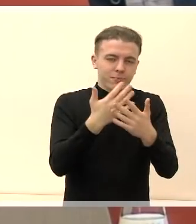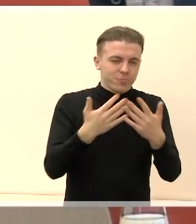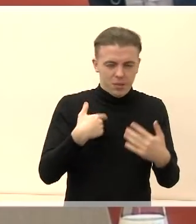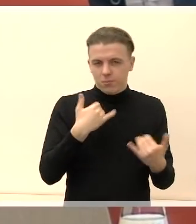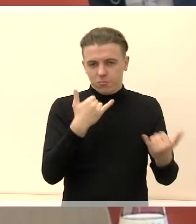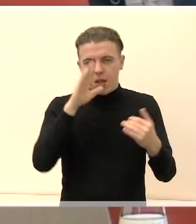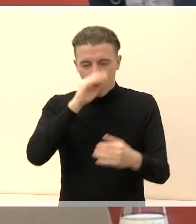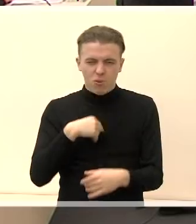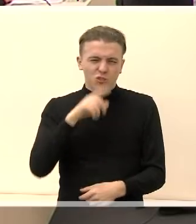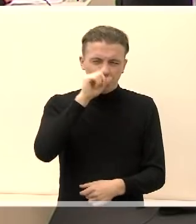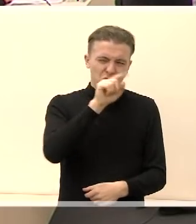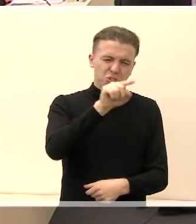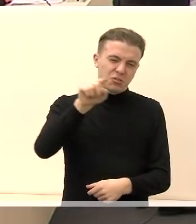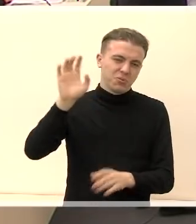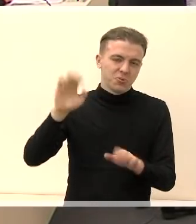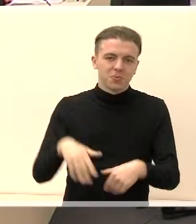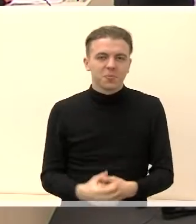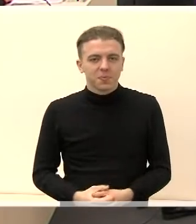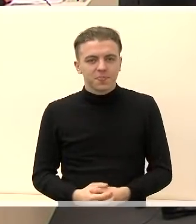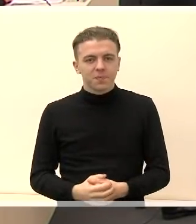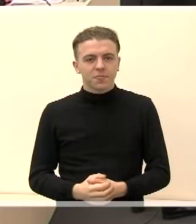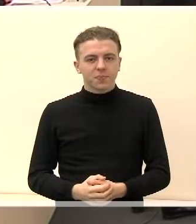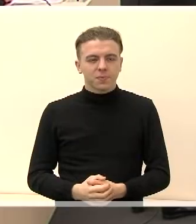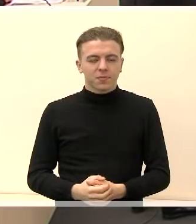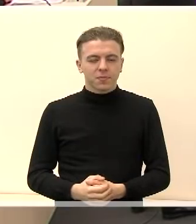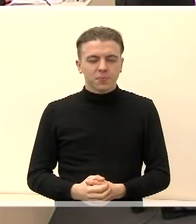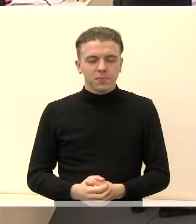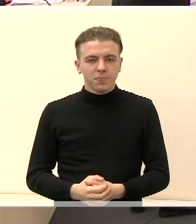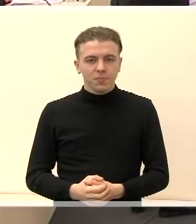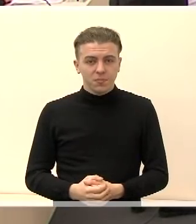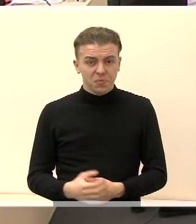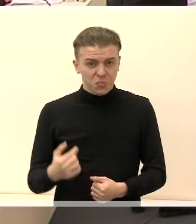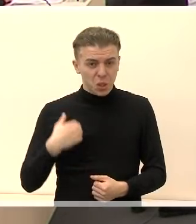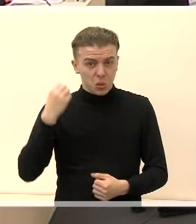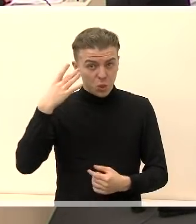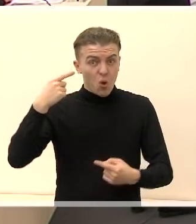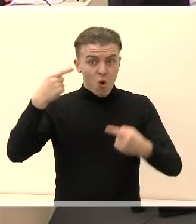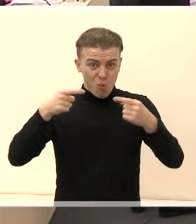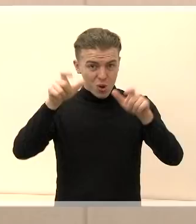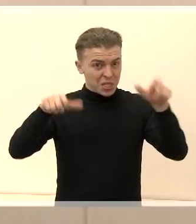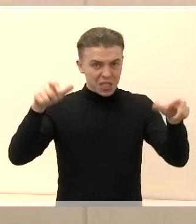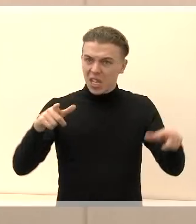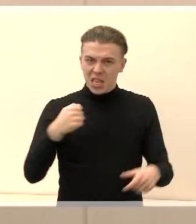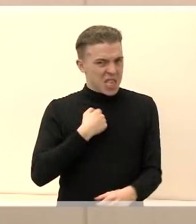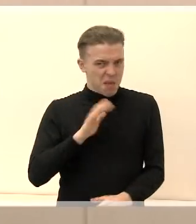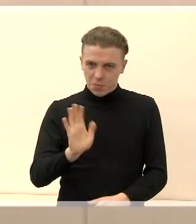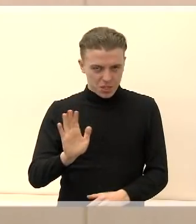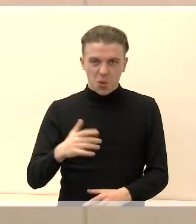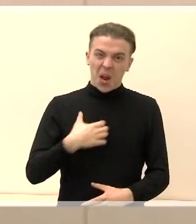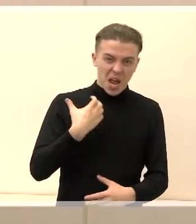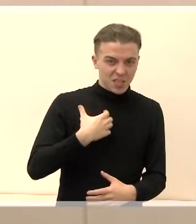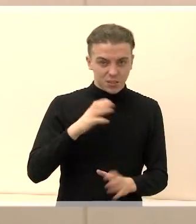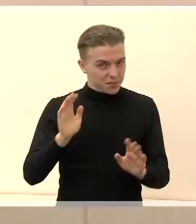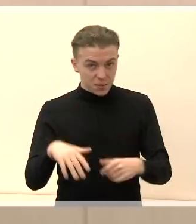Smenešiu. Ar ne, bus tik korruptiniai ryšiai. Kaip sipartau, politikai nebijau to grasinimo, manau, kad